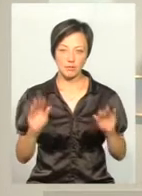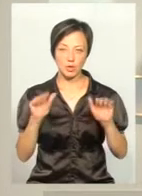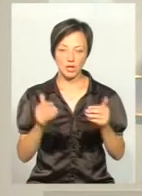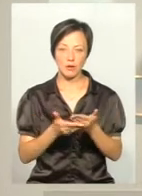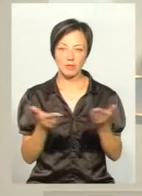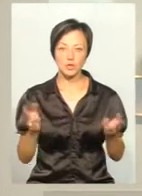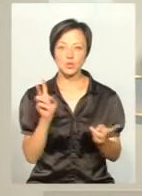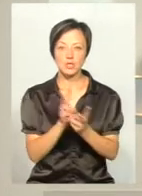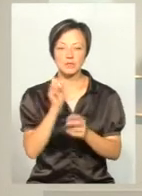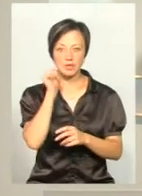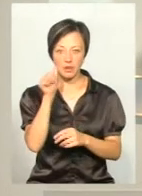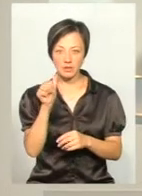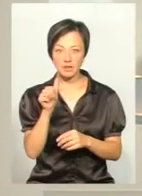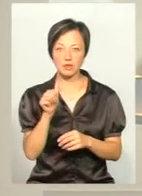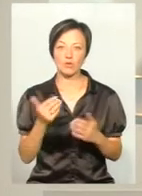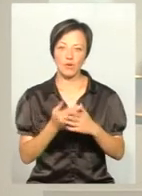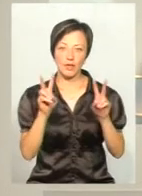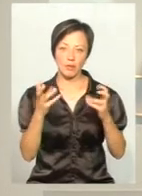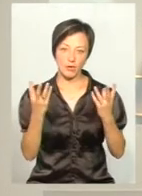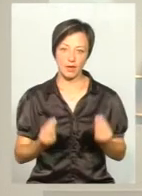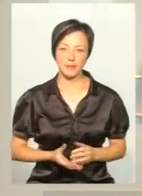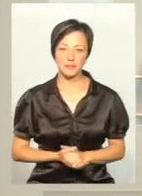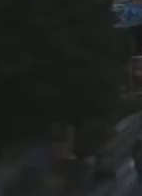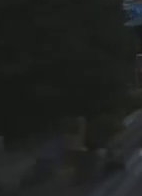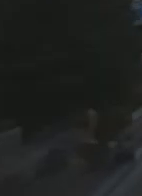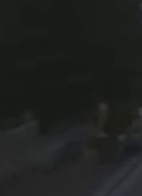Прощаємося, зустрінемося завтра з новою темою дня у цій студії.